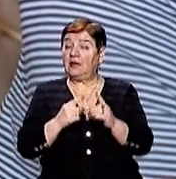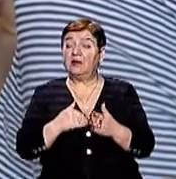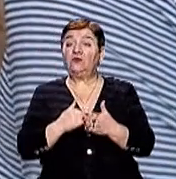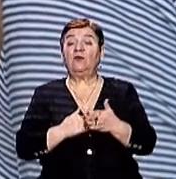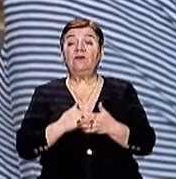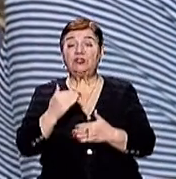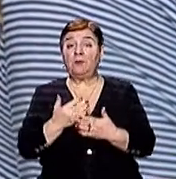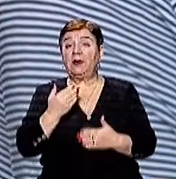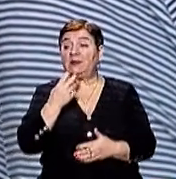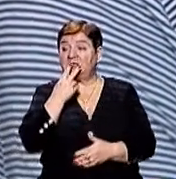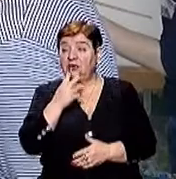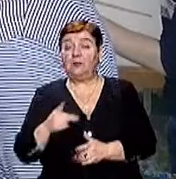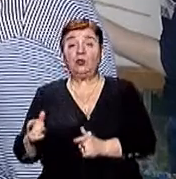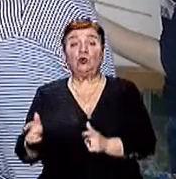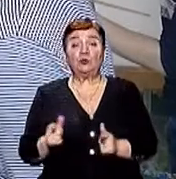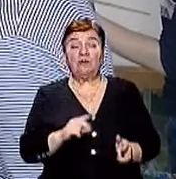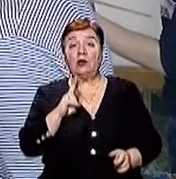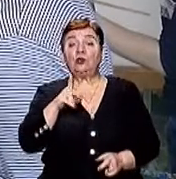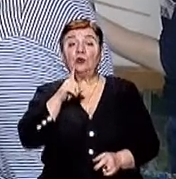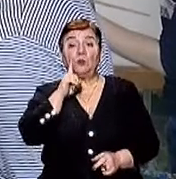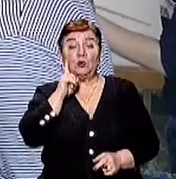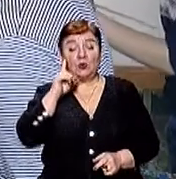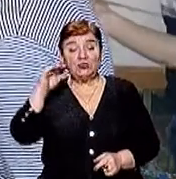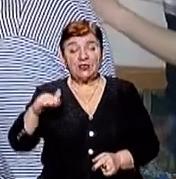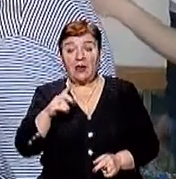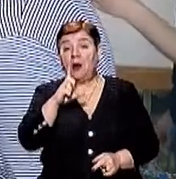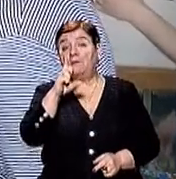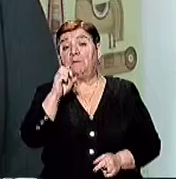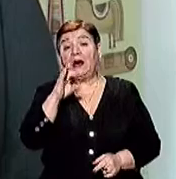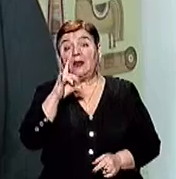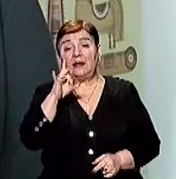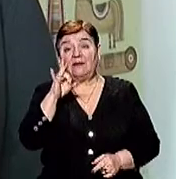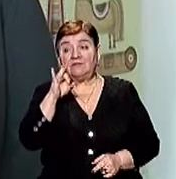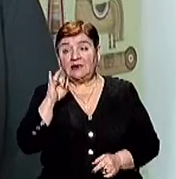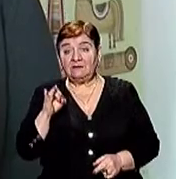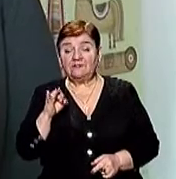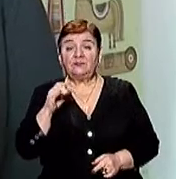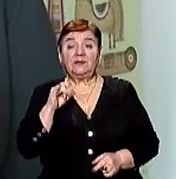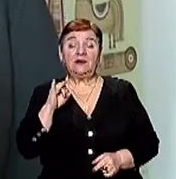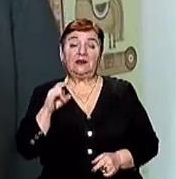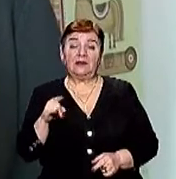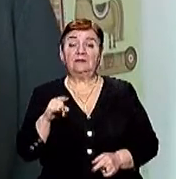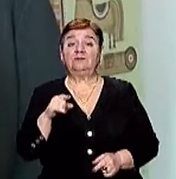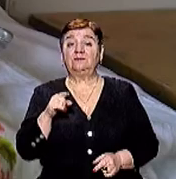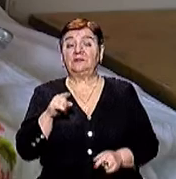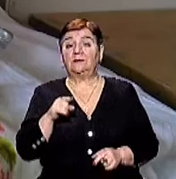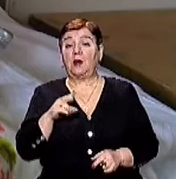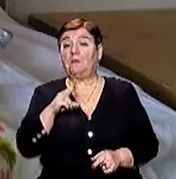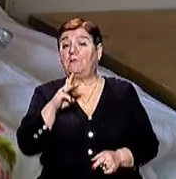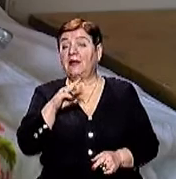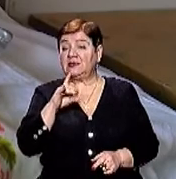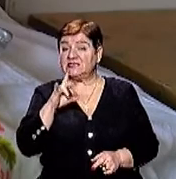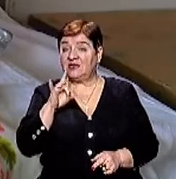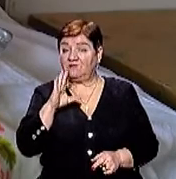освіта передбачає підготовку тільки молодших Бакалаврів, бакалаврів і магістрів